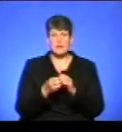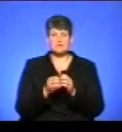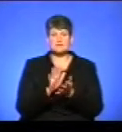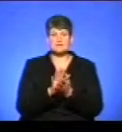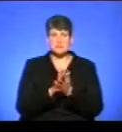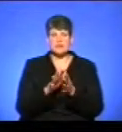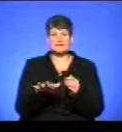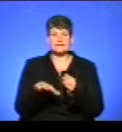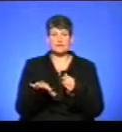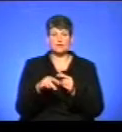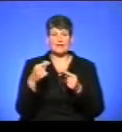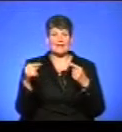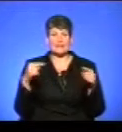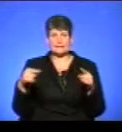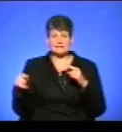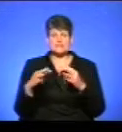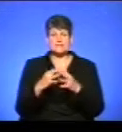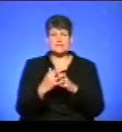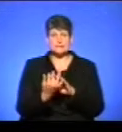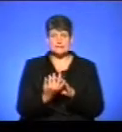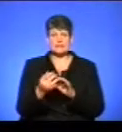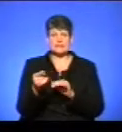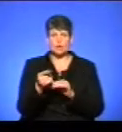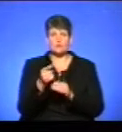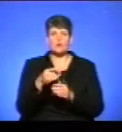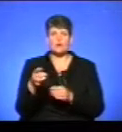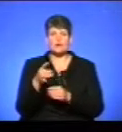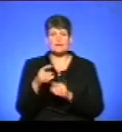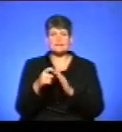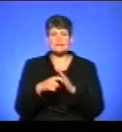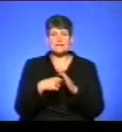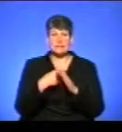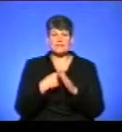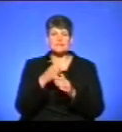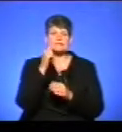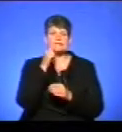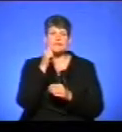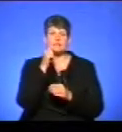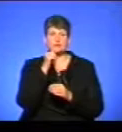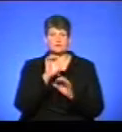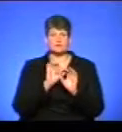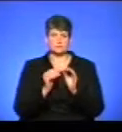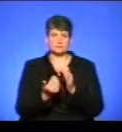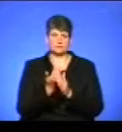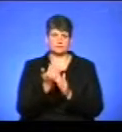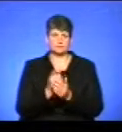сміття на території інших населених пунктів Тернопільського району, дізнаємося із завтрашнього репортажу.